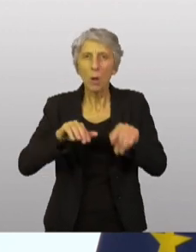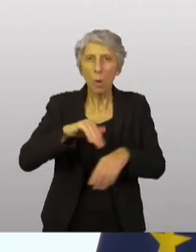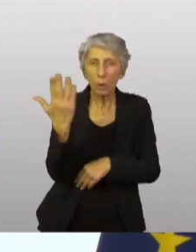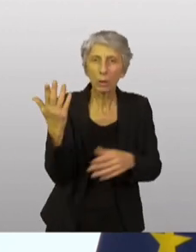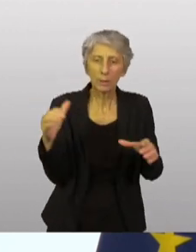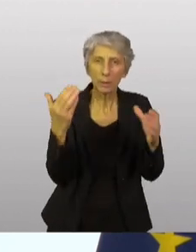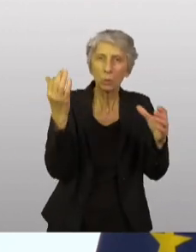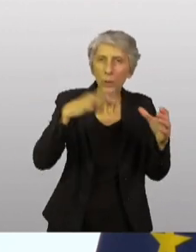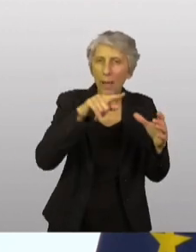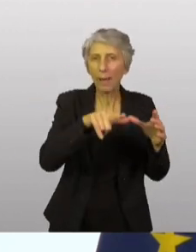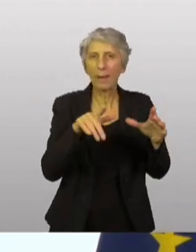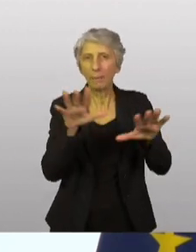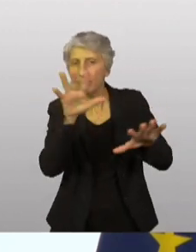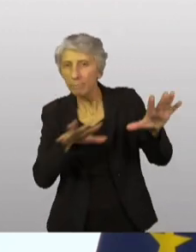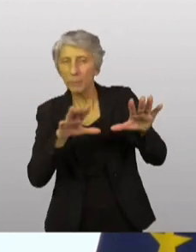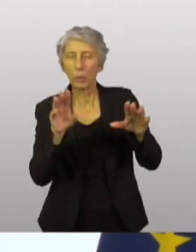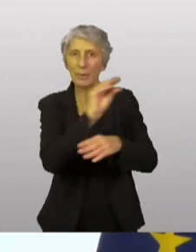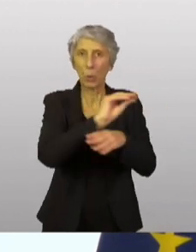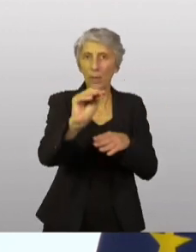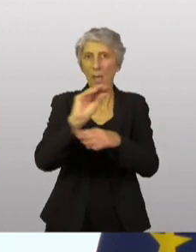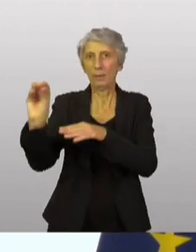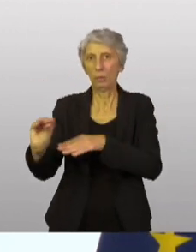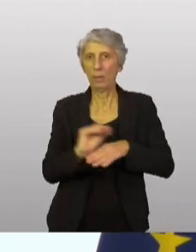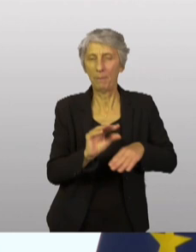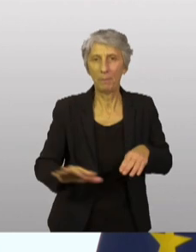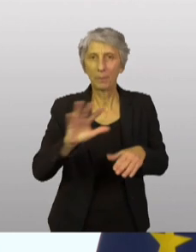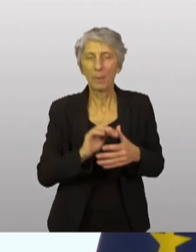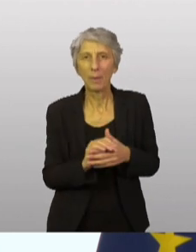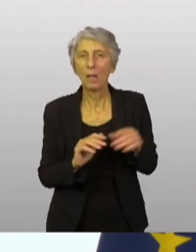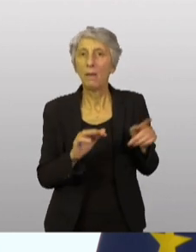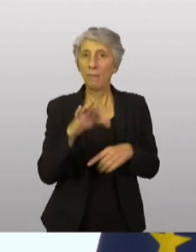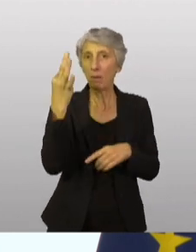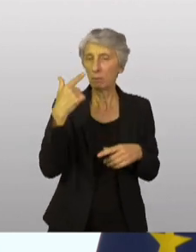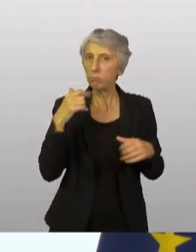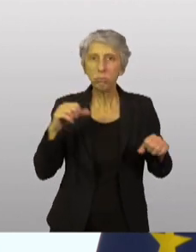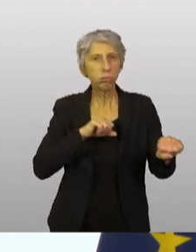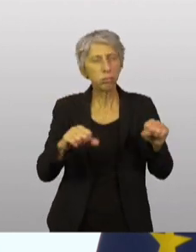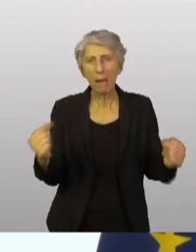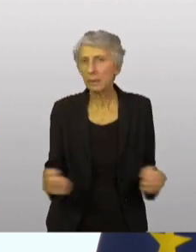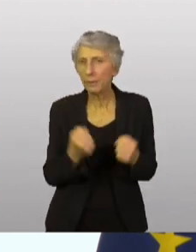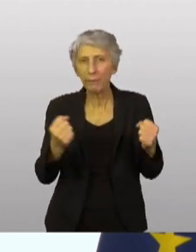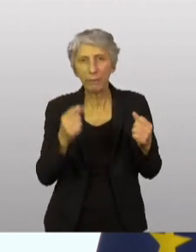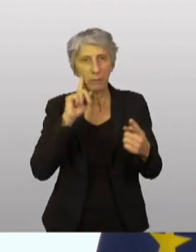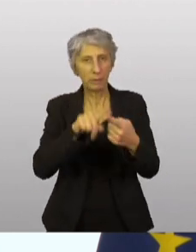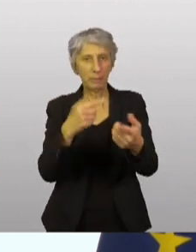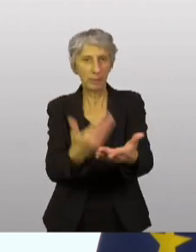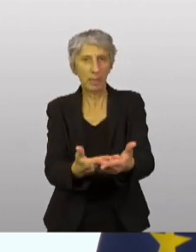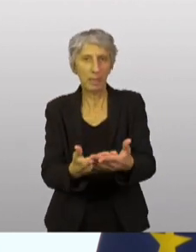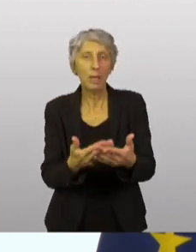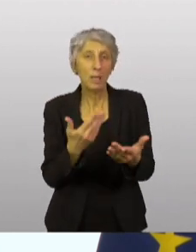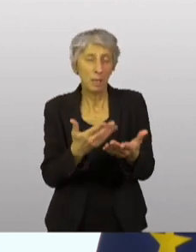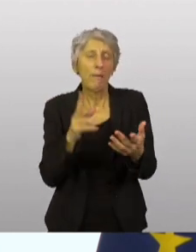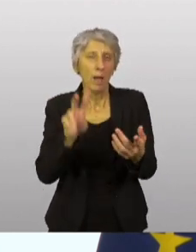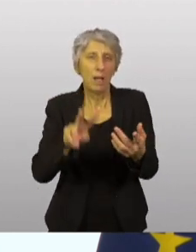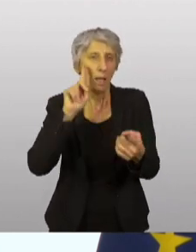nucléaires. Et la France est très active concernant ce sujet. C'est un sujet très